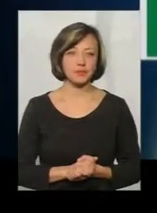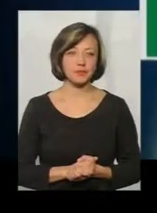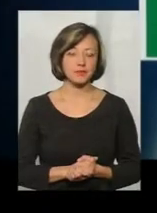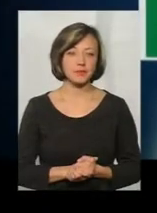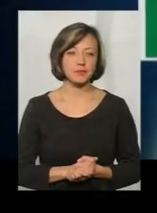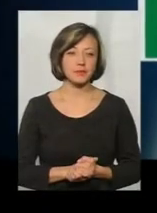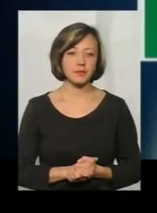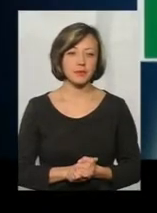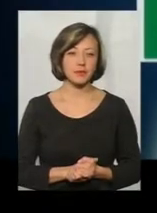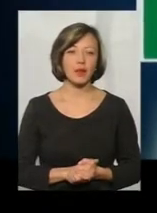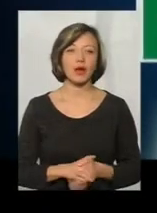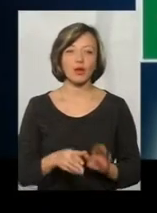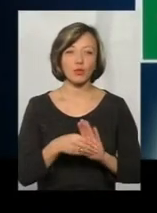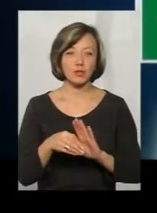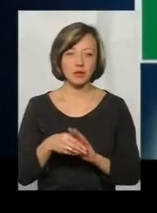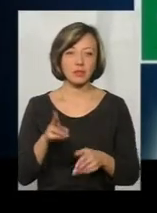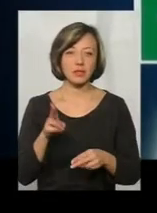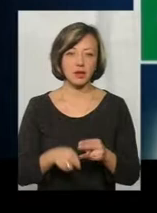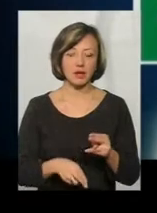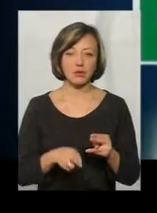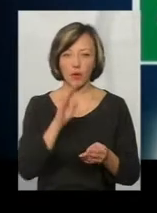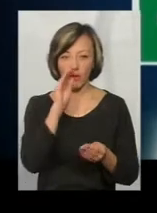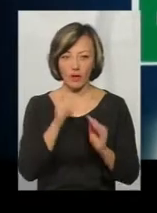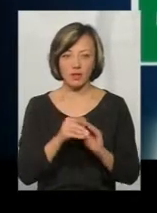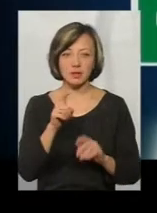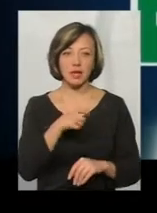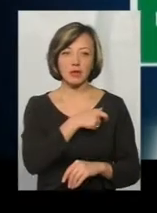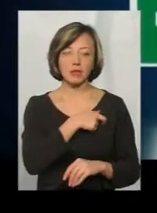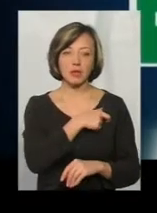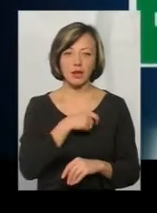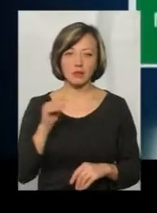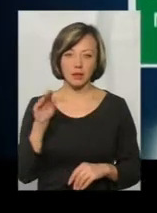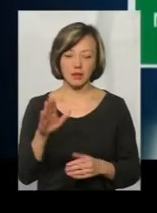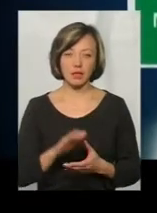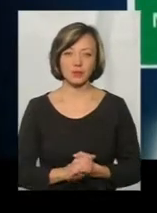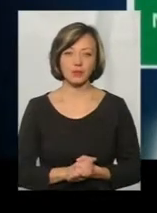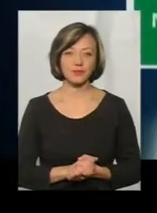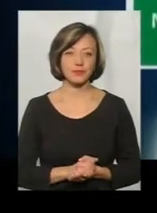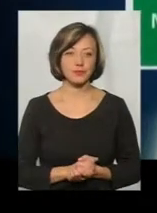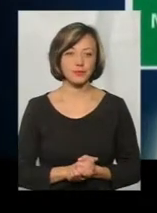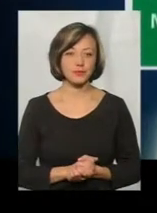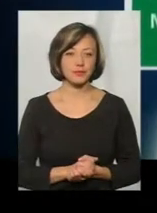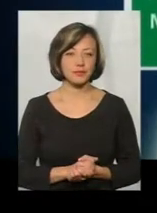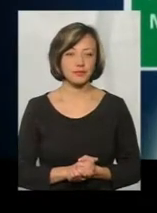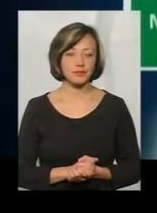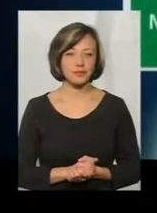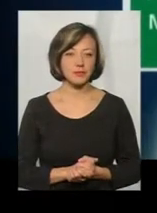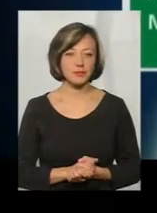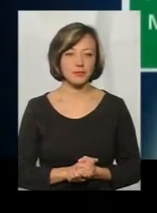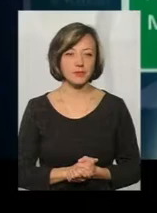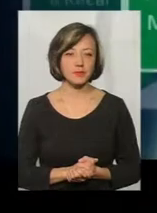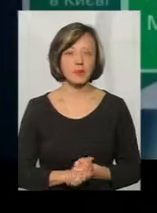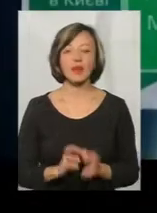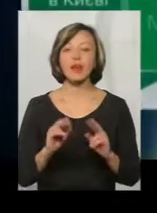так, корупціонери перестануть ховатися за депутатським майданом, мандатом, перепрошую, як